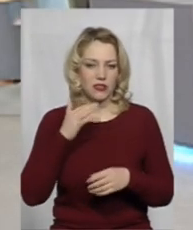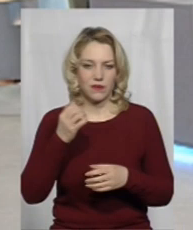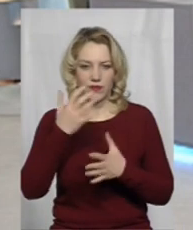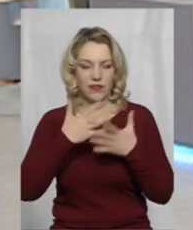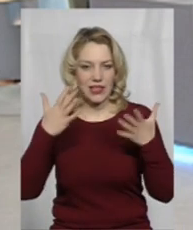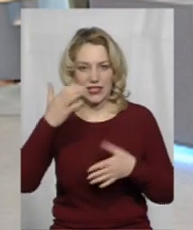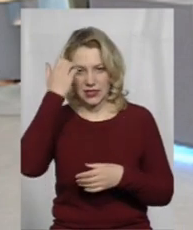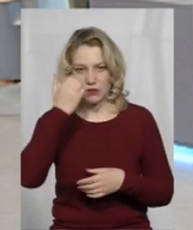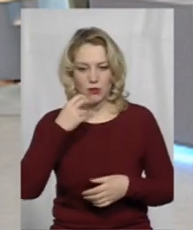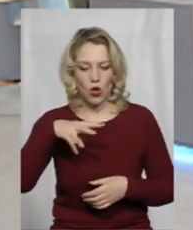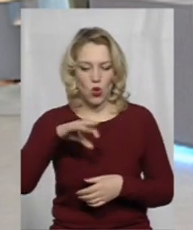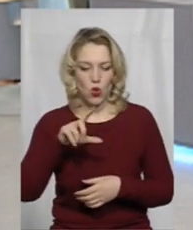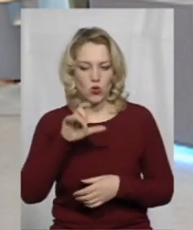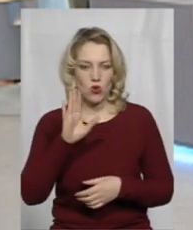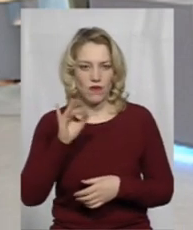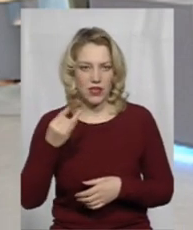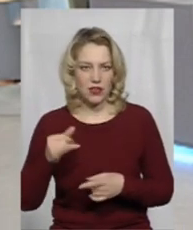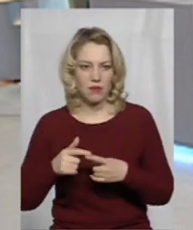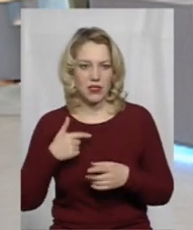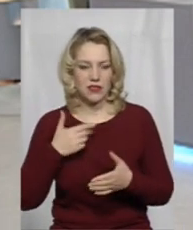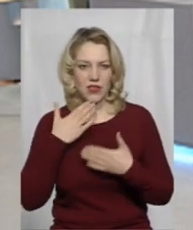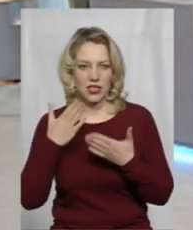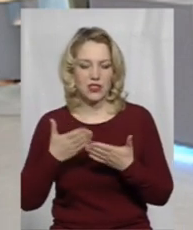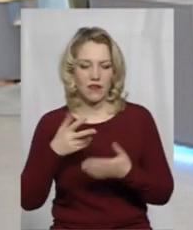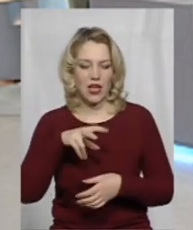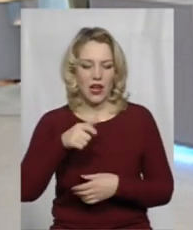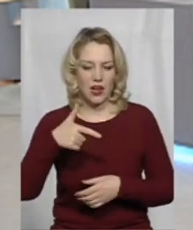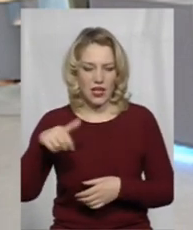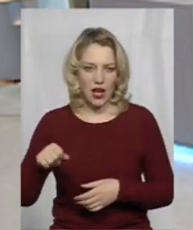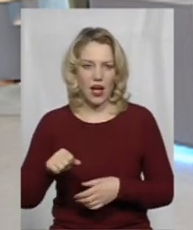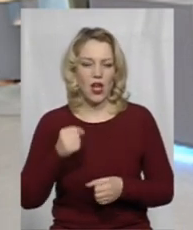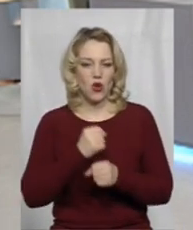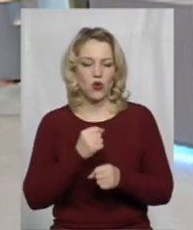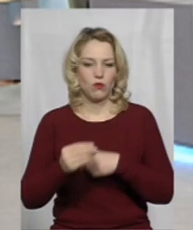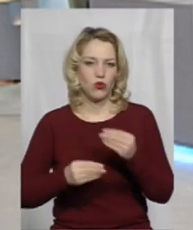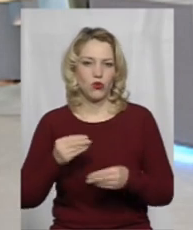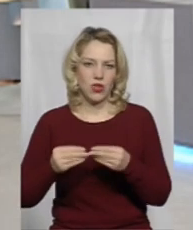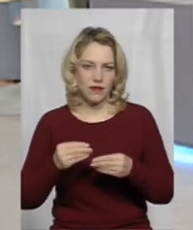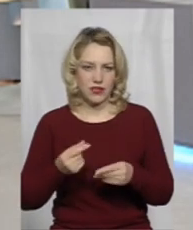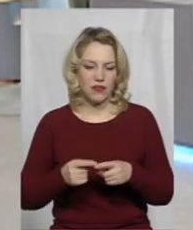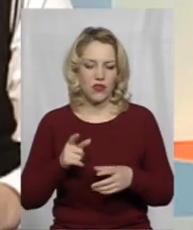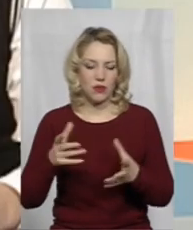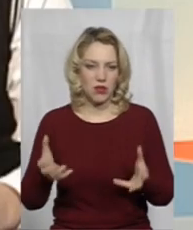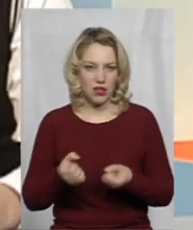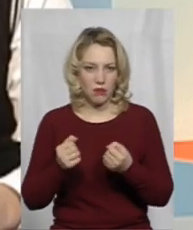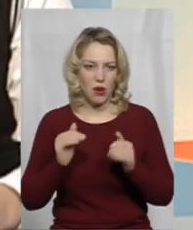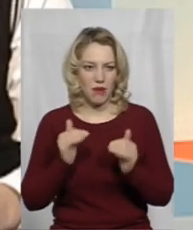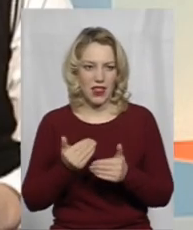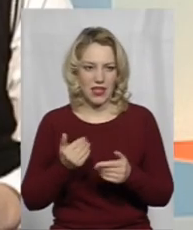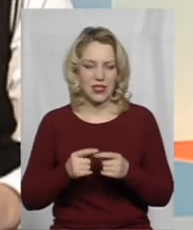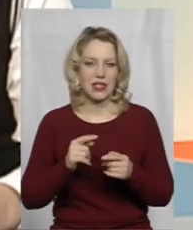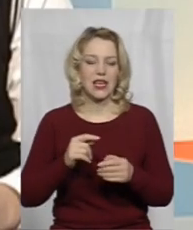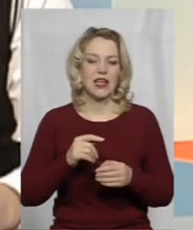спасибі Лозовому, де ми зверталися теж від ліги роботодавців, де він підтримав теж малий і середній бізнес, по поводу